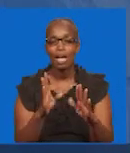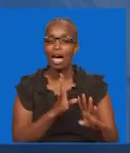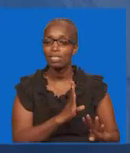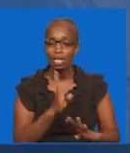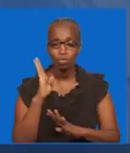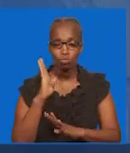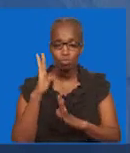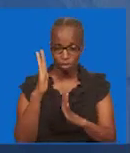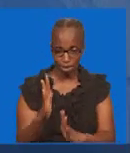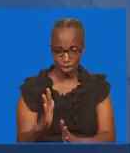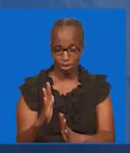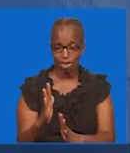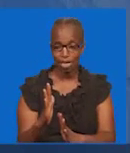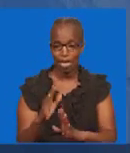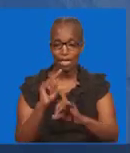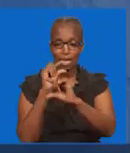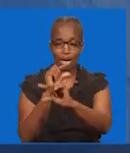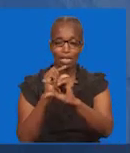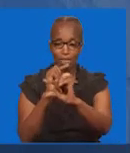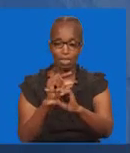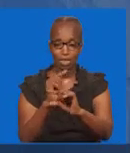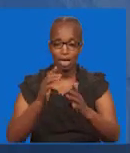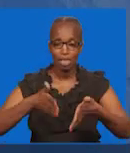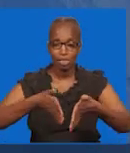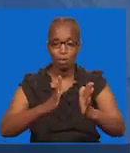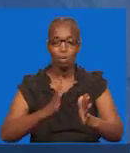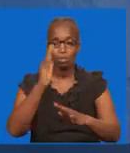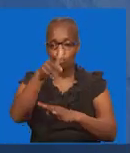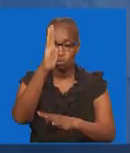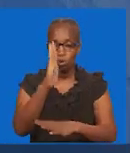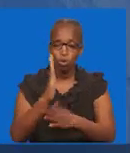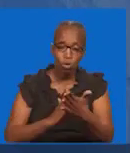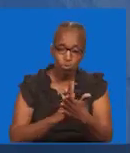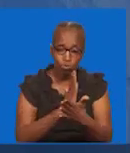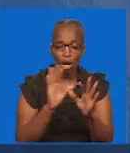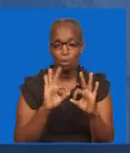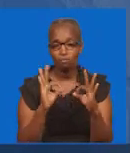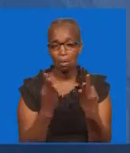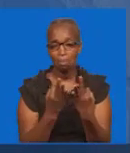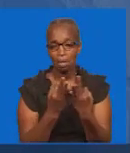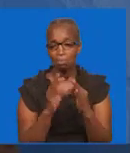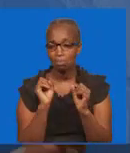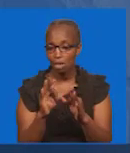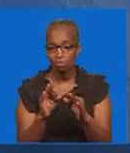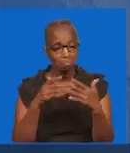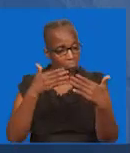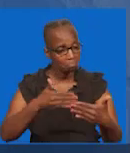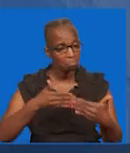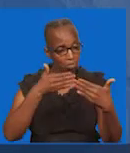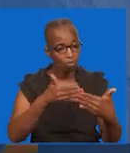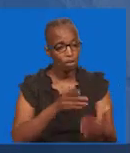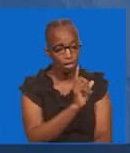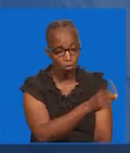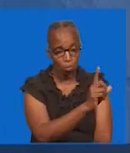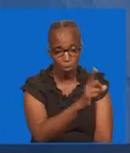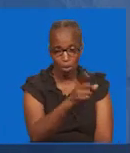Tusimame kama Walinsi Katika malango ya buwana Katika inji yetu Katika familia zetu Na mungu watafurahishwa Kuwena